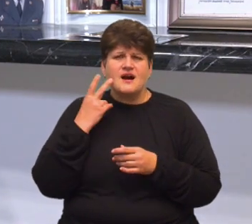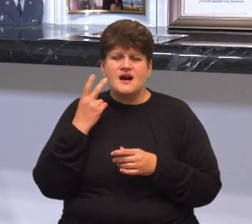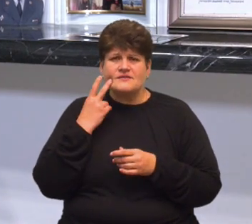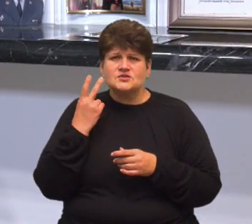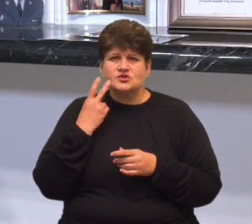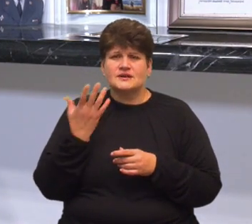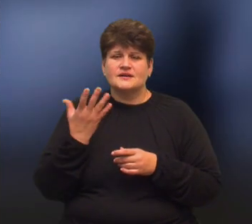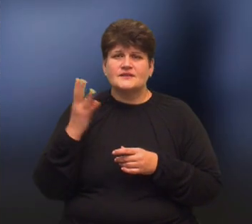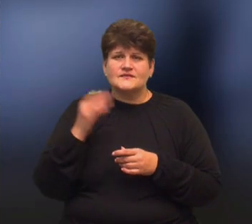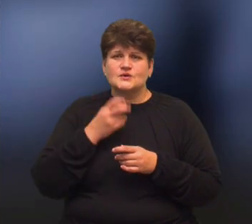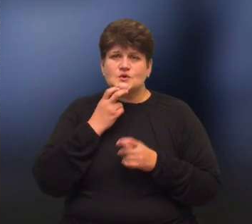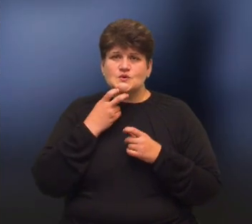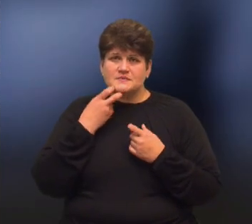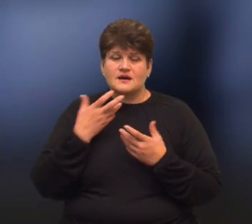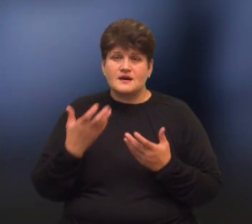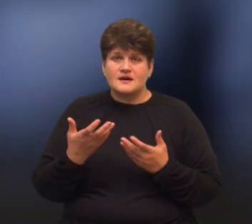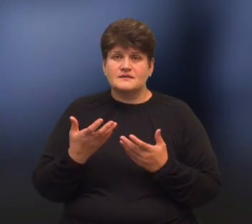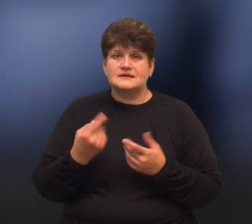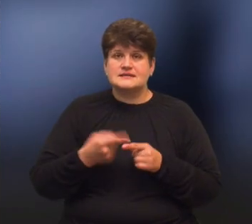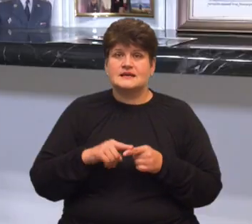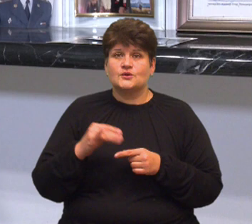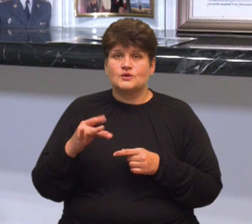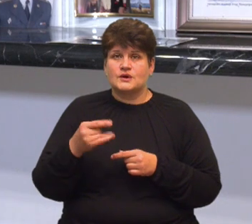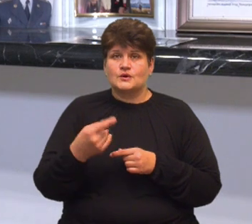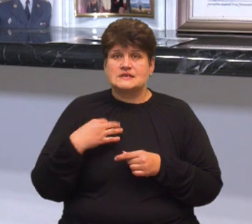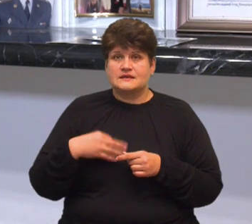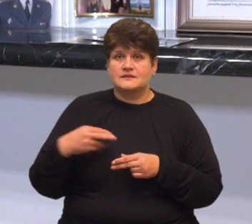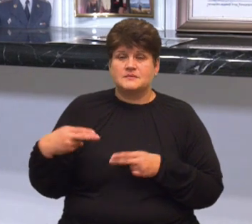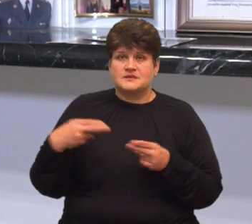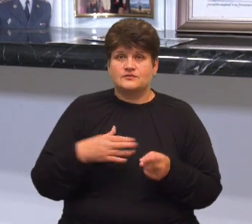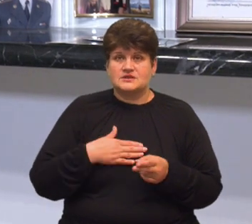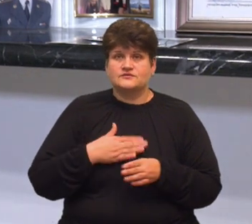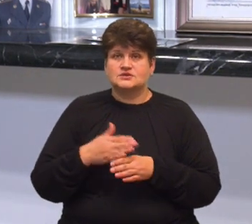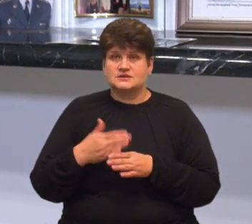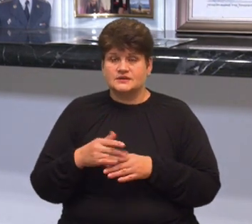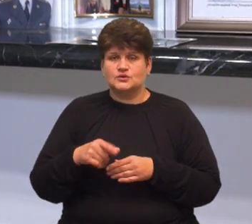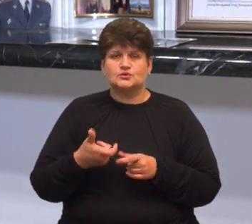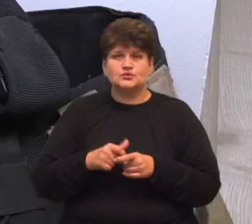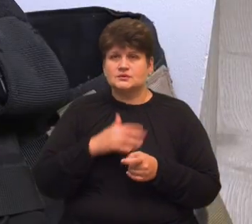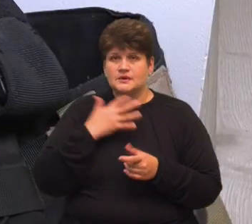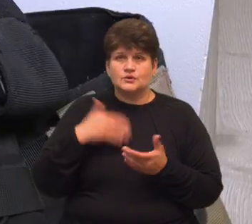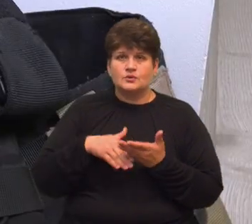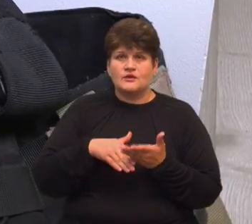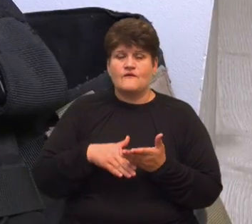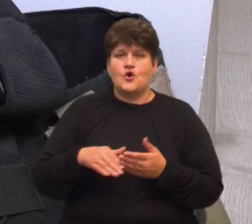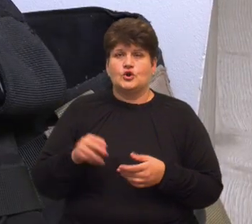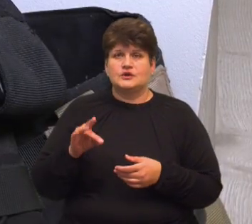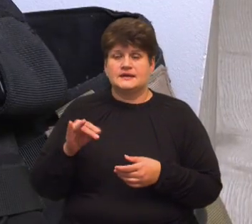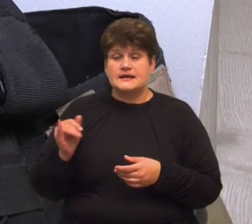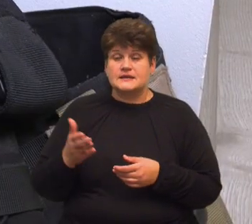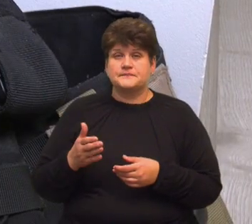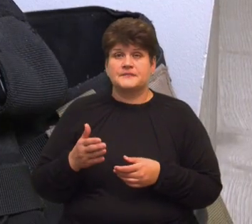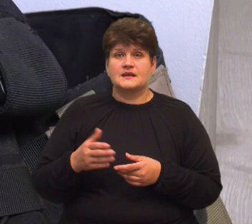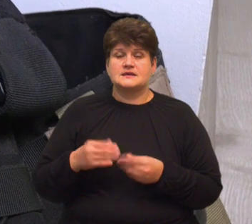всього усміхався. Це Юра його син. Він приїжджав до нас в частину, він дуже багато допомагав, волонтерить. Жінка зберігає і